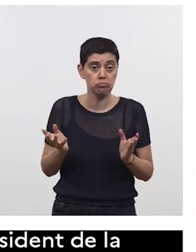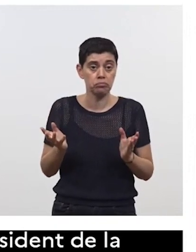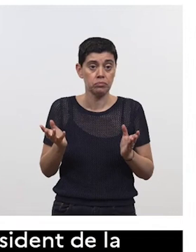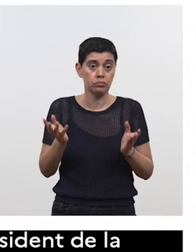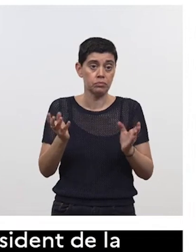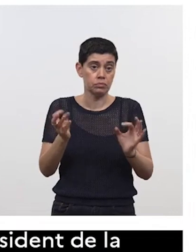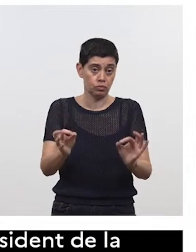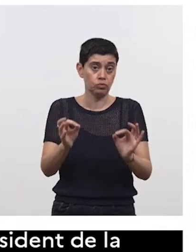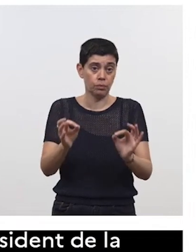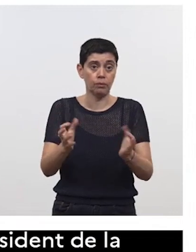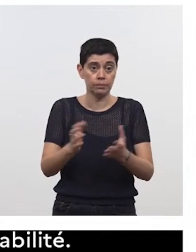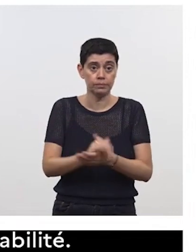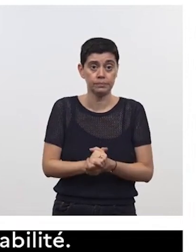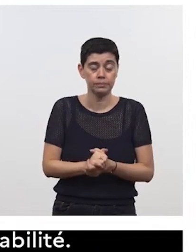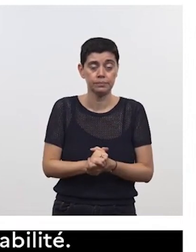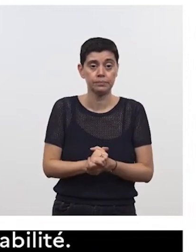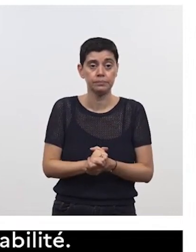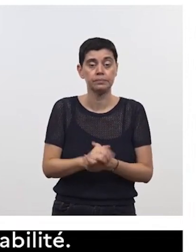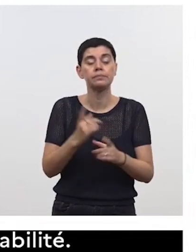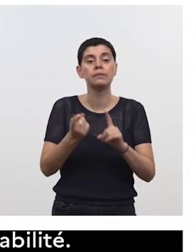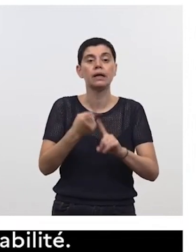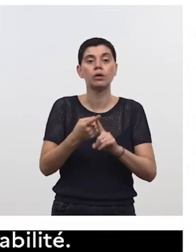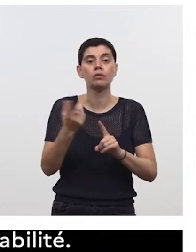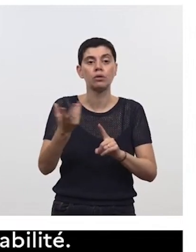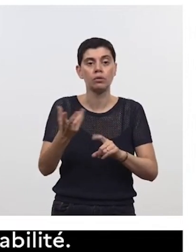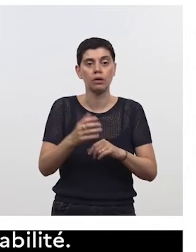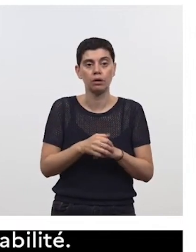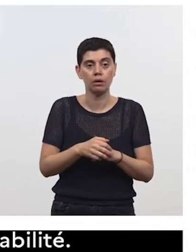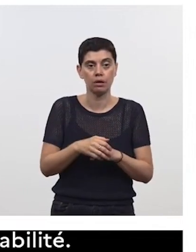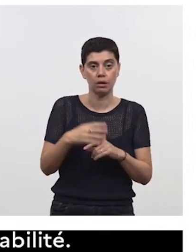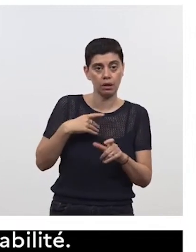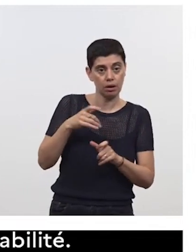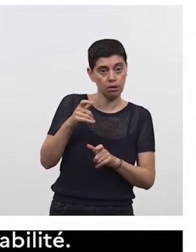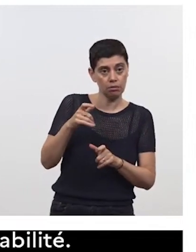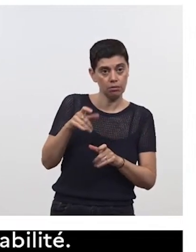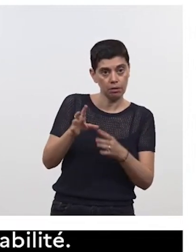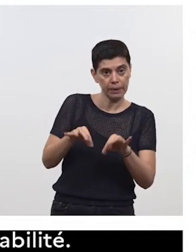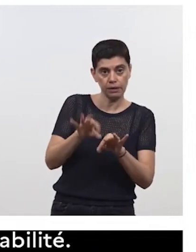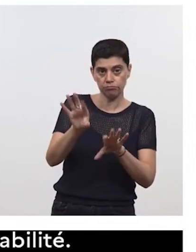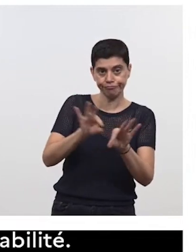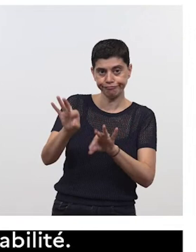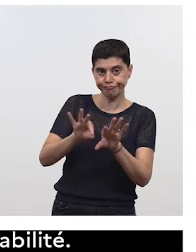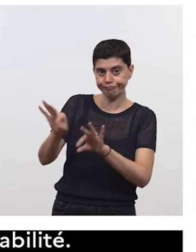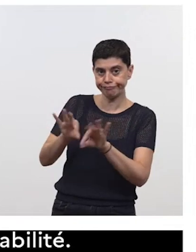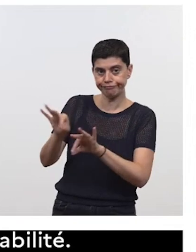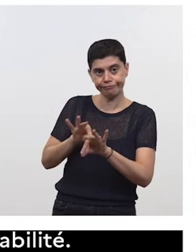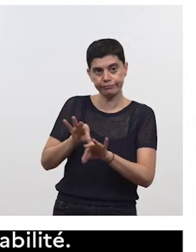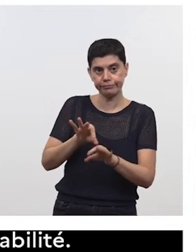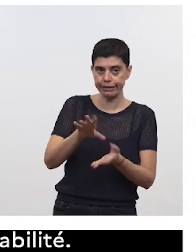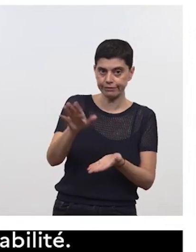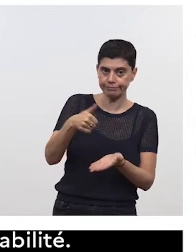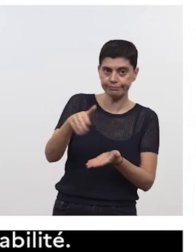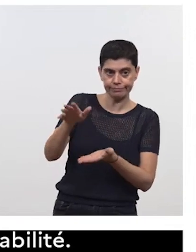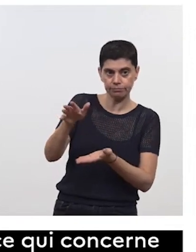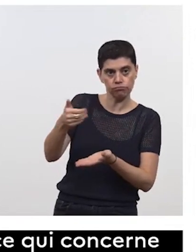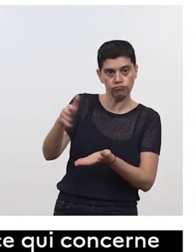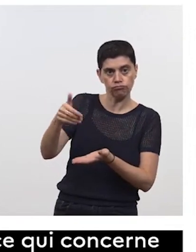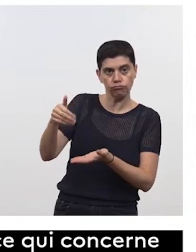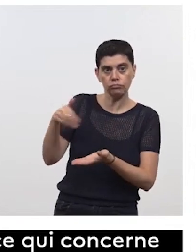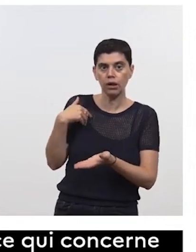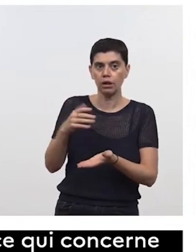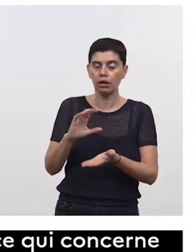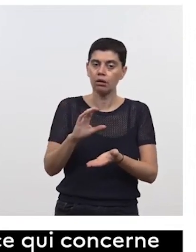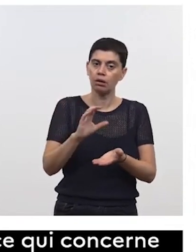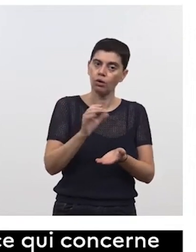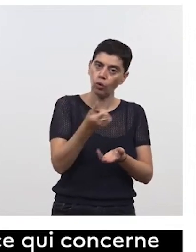justement l'aspect important on ne peut inviter les autres qu'après avoir défini ce qu'on souhaite avoir